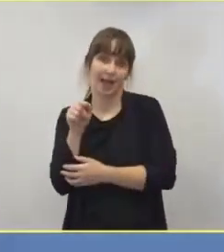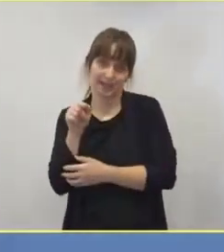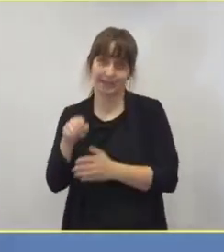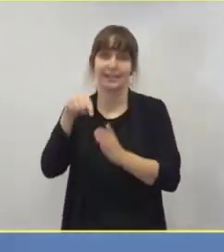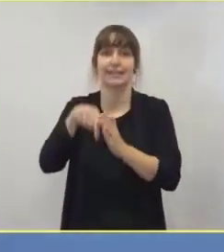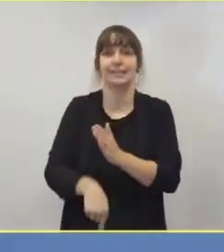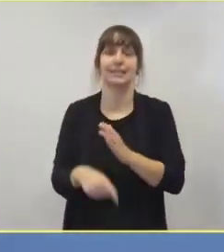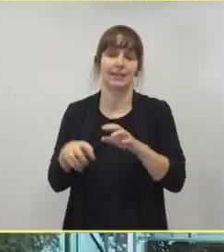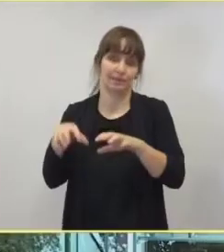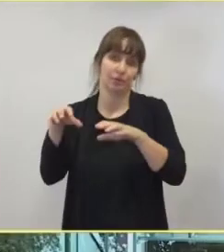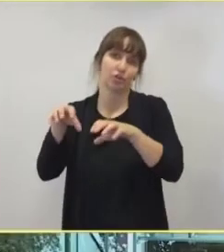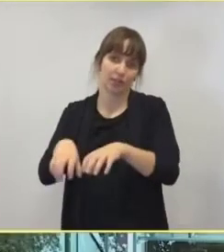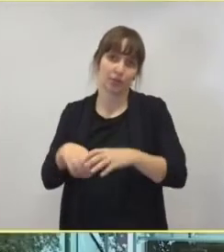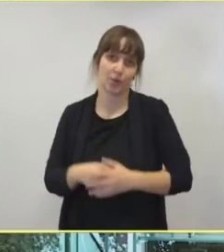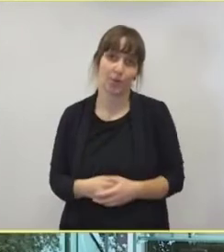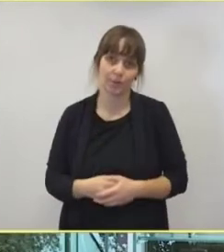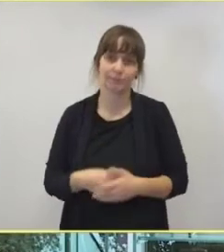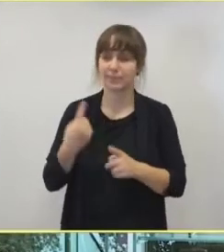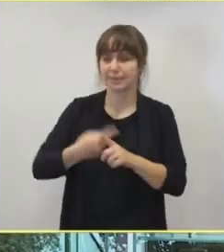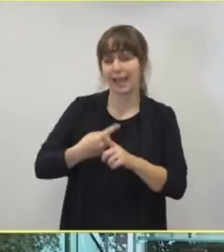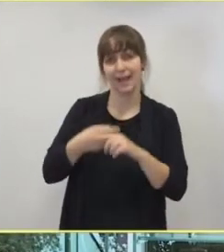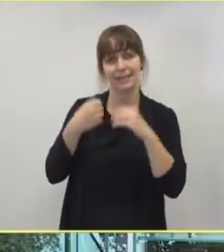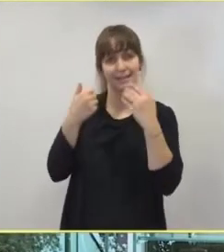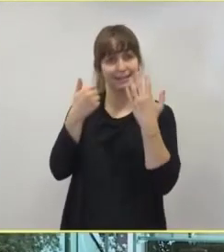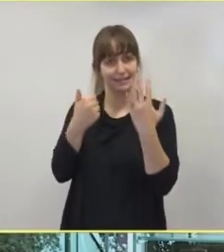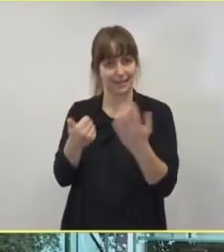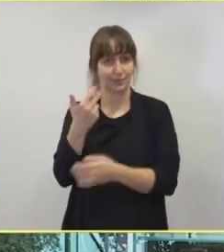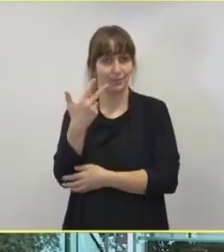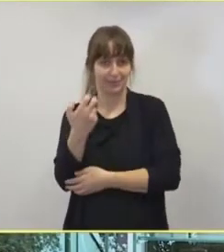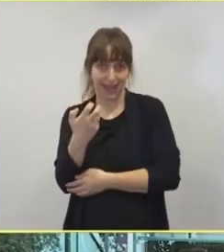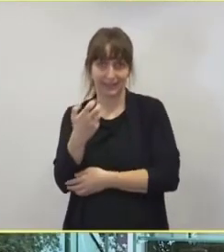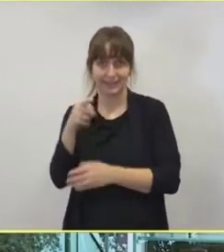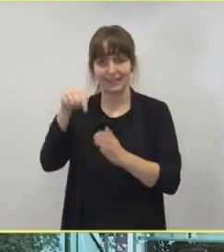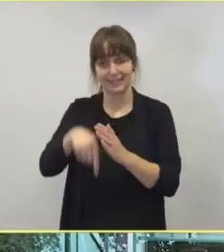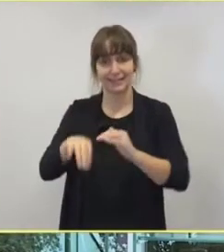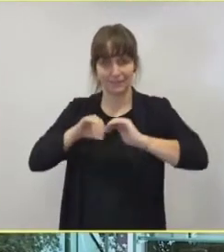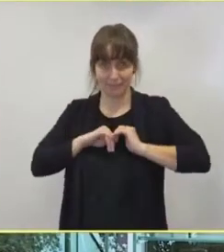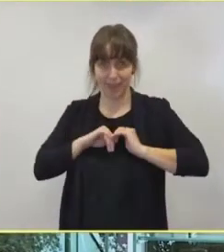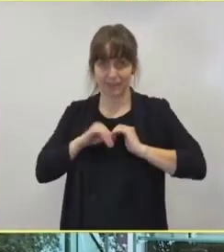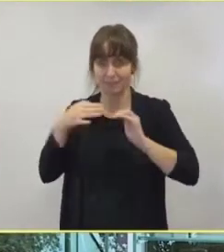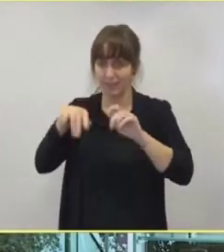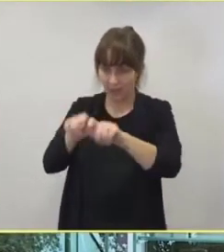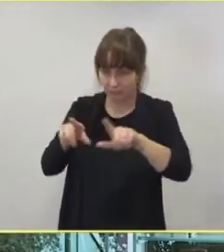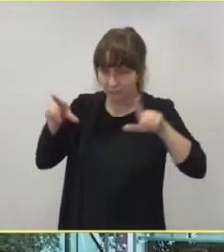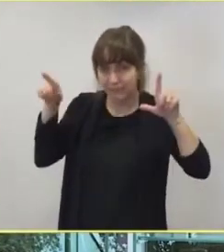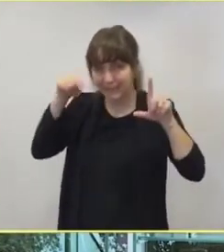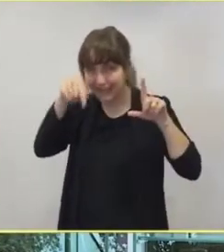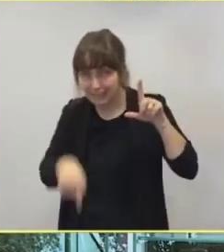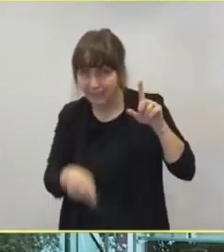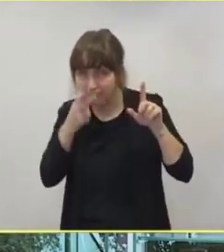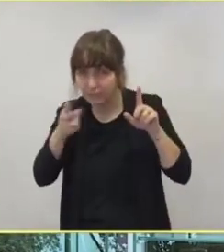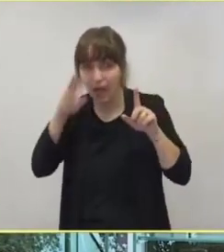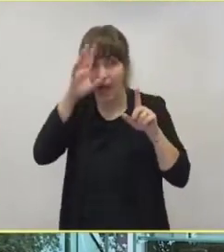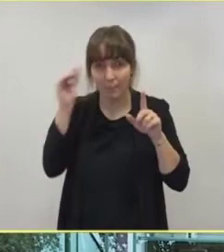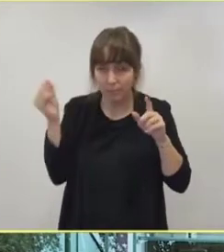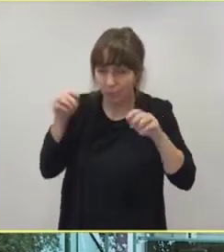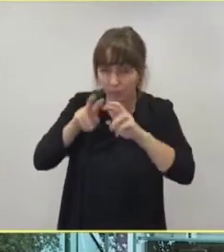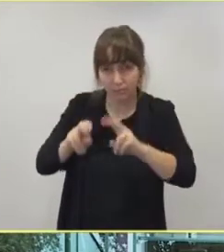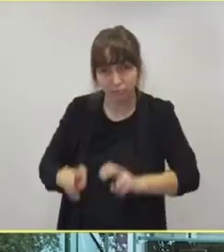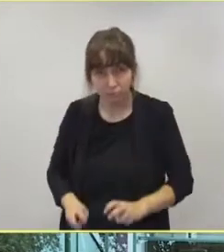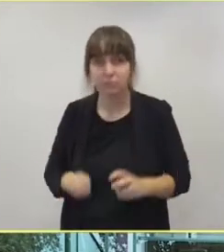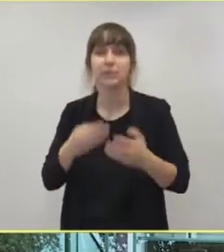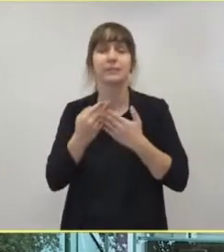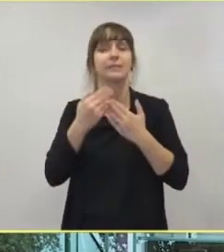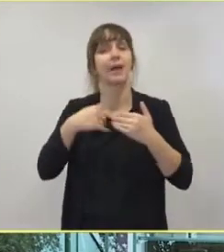Wenn man sich diese Zahl von 36 Intensivbetten für Hamburg einmal anschaut und sieht, dass wir zu Beginn des